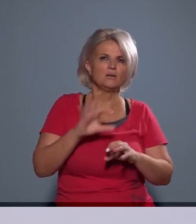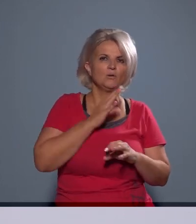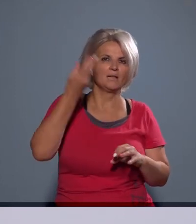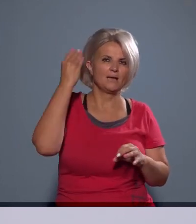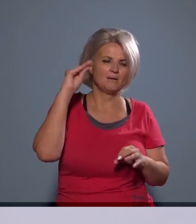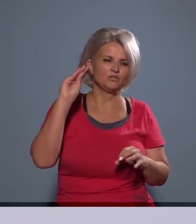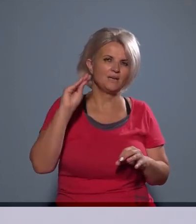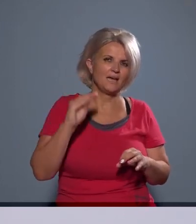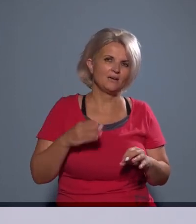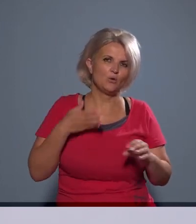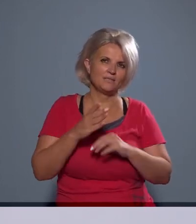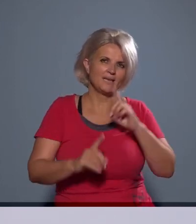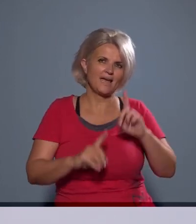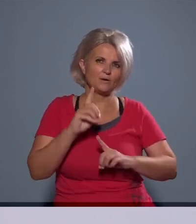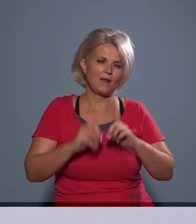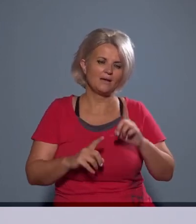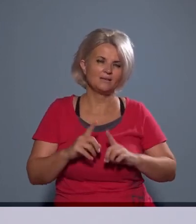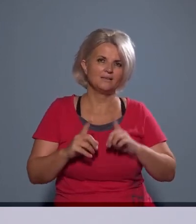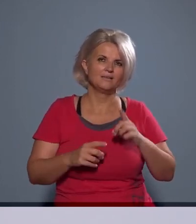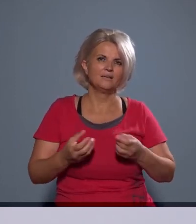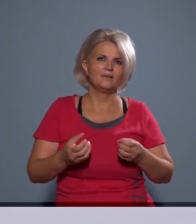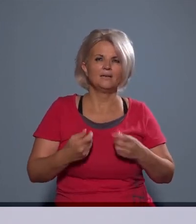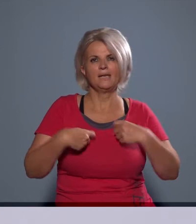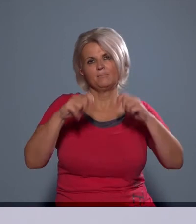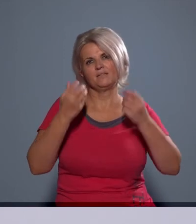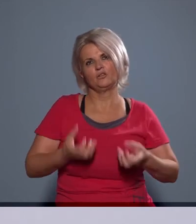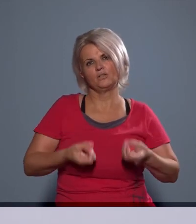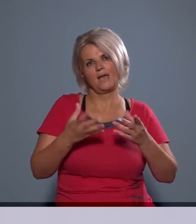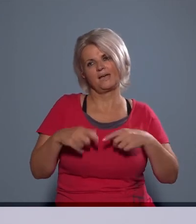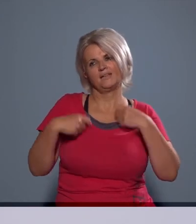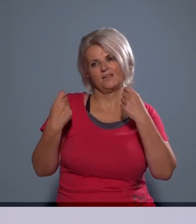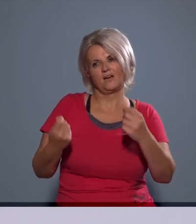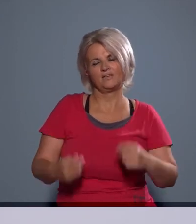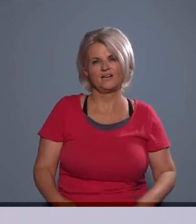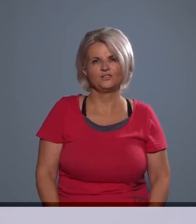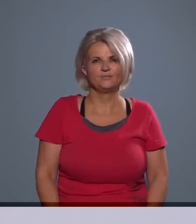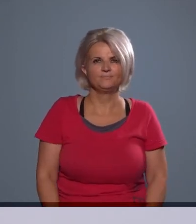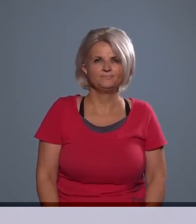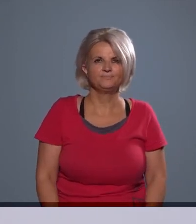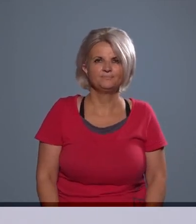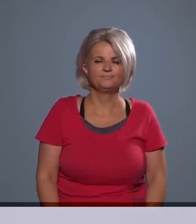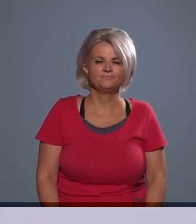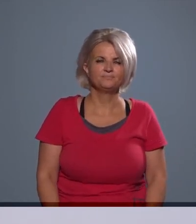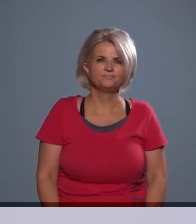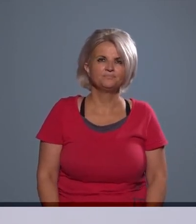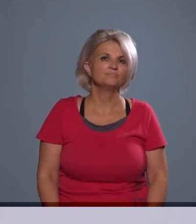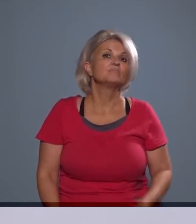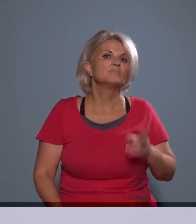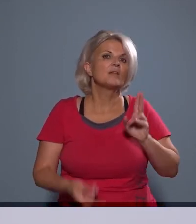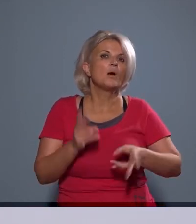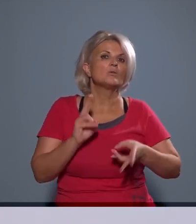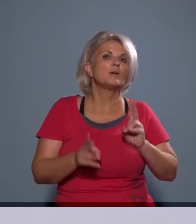hozzájárulását adja az építési engedély kiadásához, abból a tekintetből, hogy